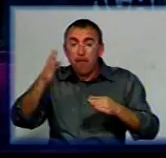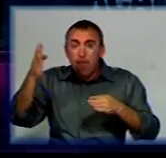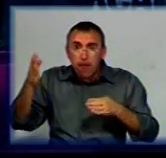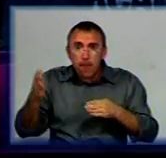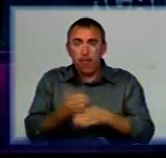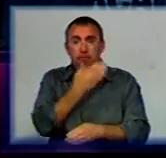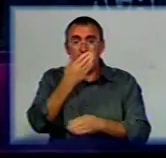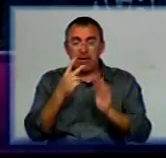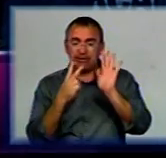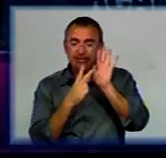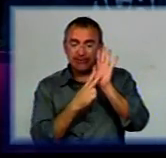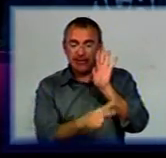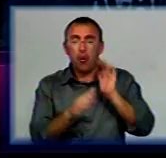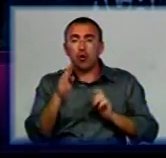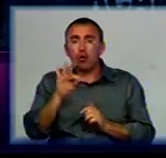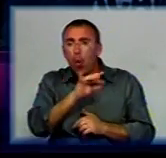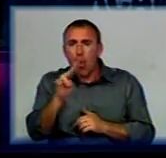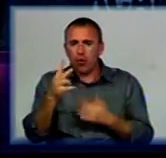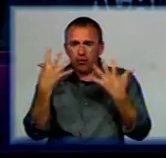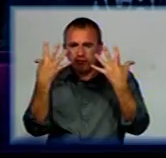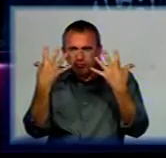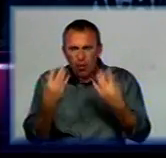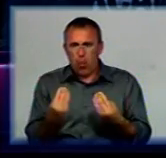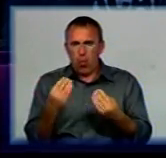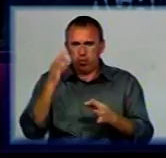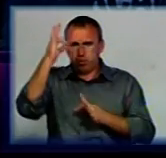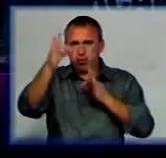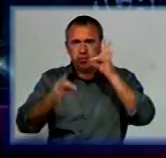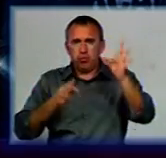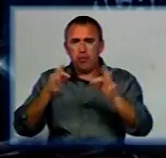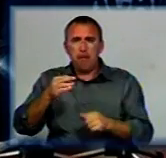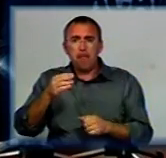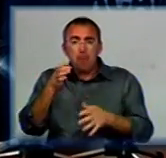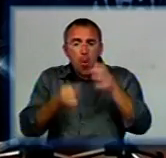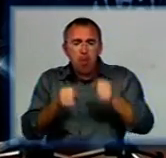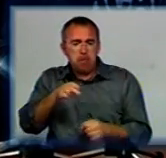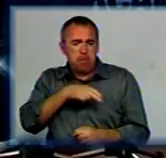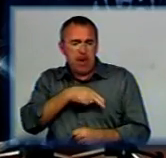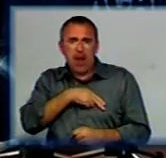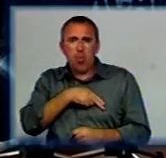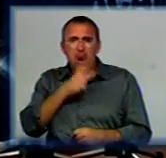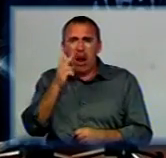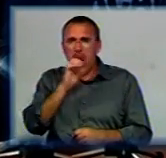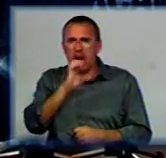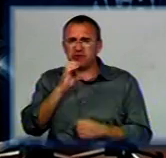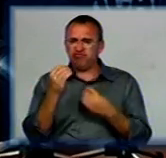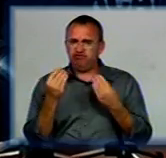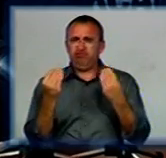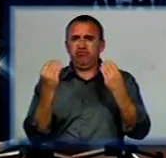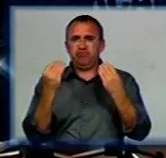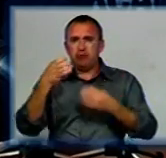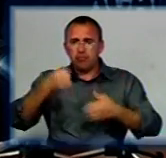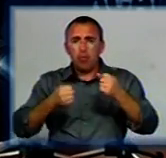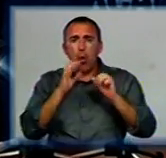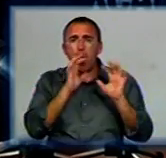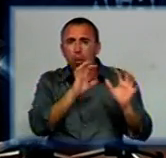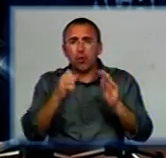70 тонн ежесуточного молока преміум класу, високого класу, який дозволить